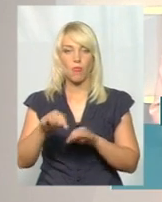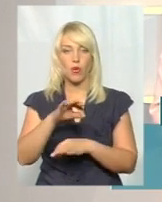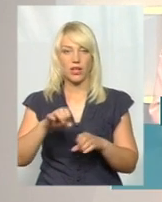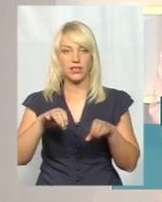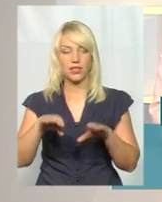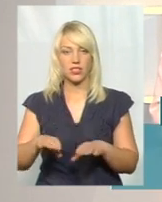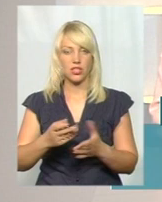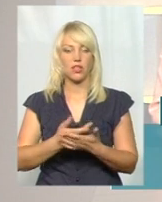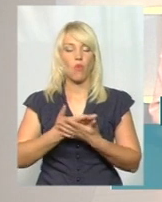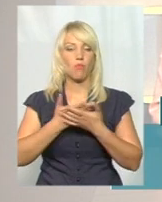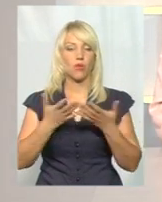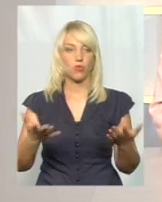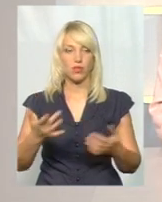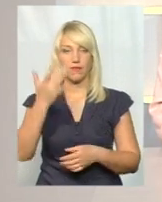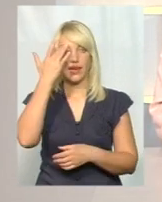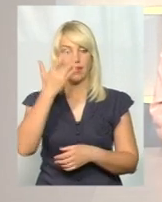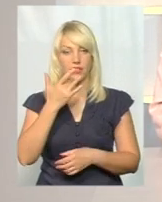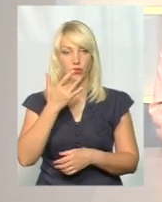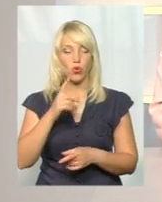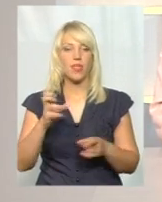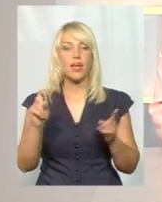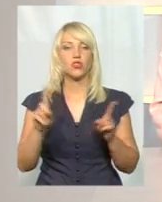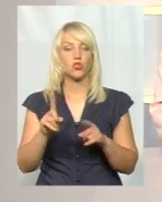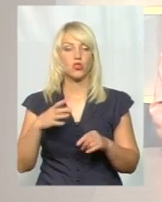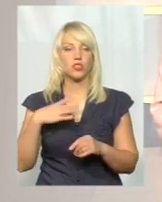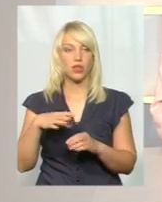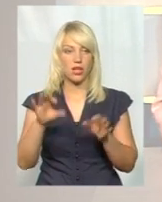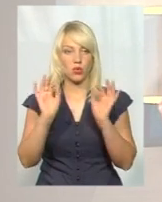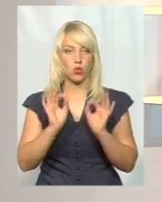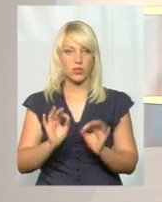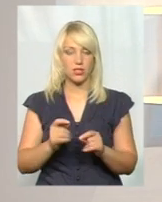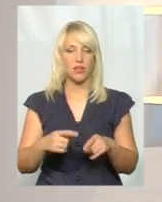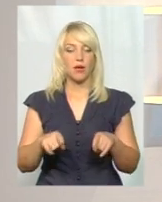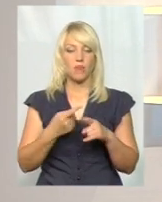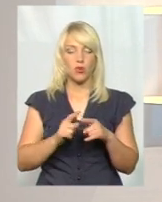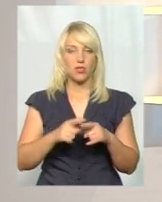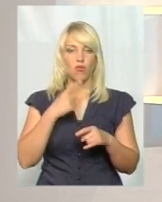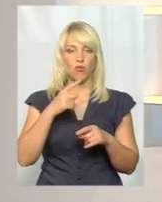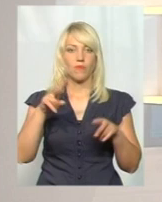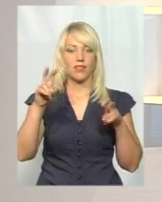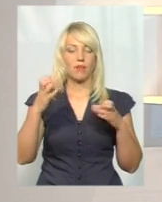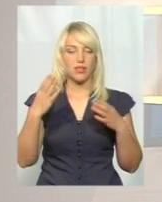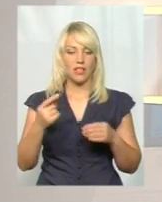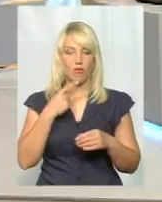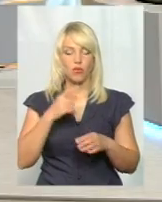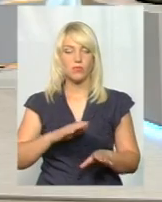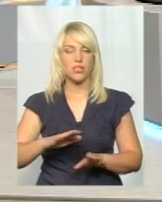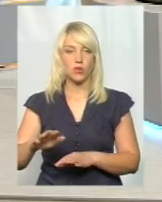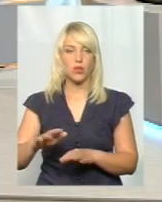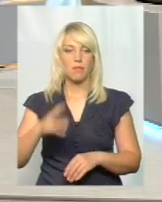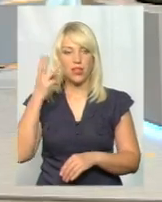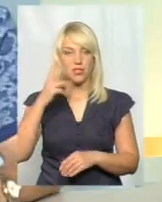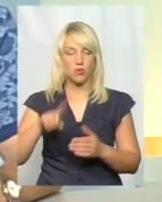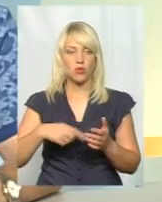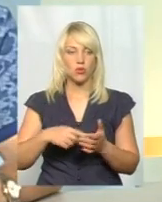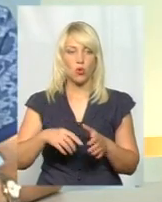рішення оприлюднили влітку. На що чекати восени? Про це нині у темі дня говоримо із заступником Хмельницького міського голови